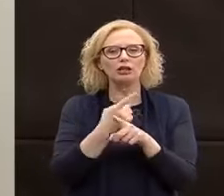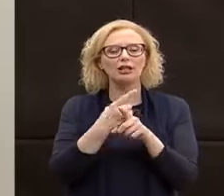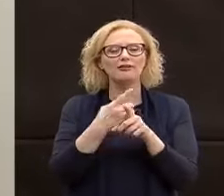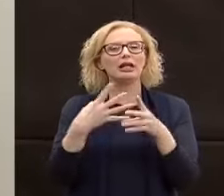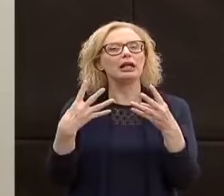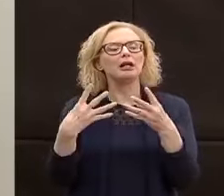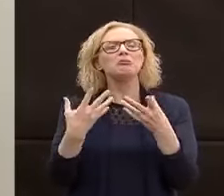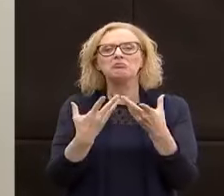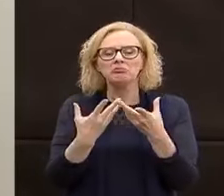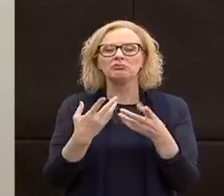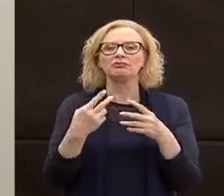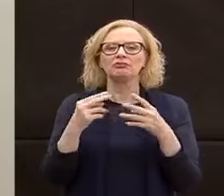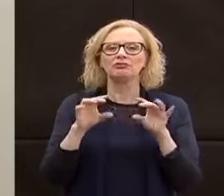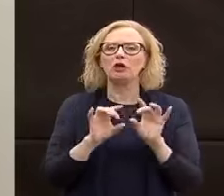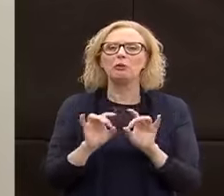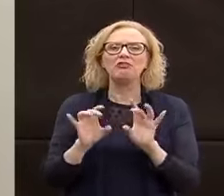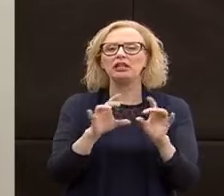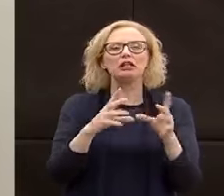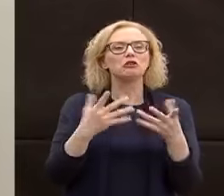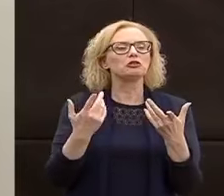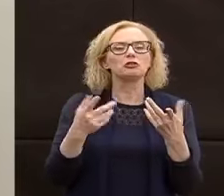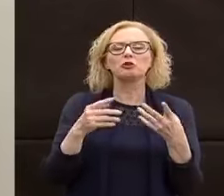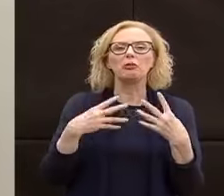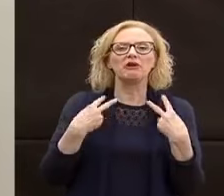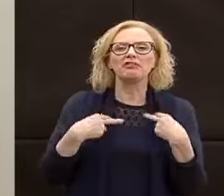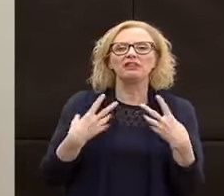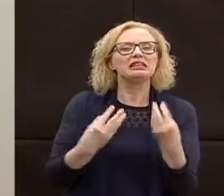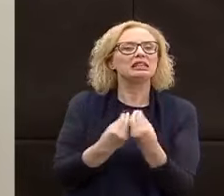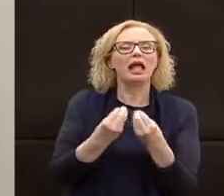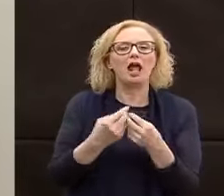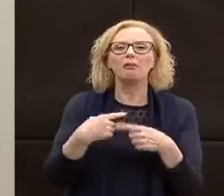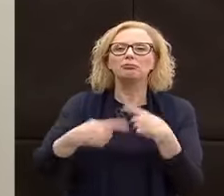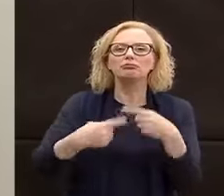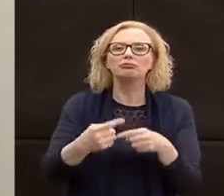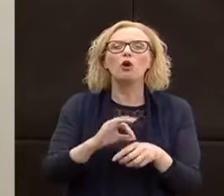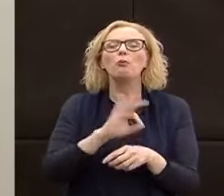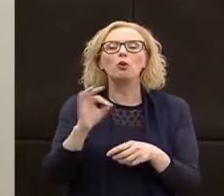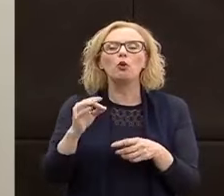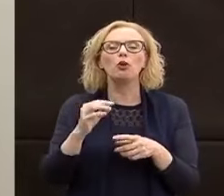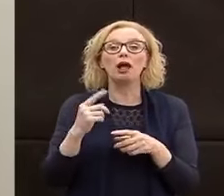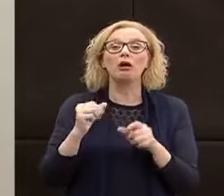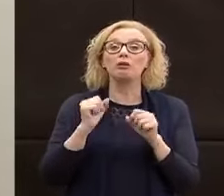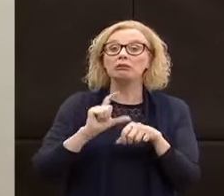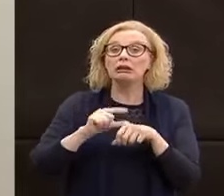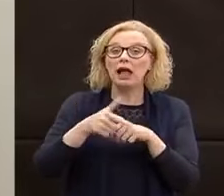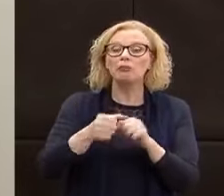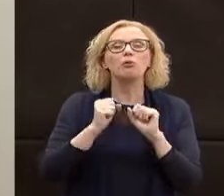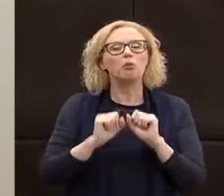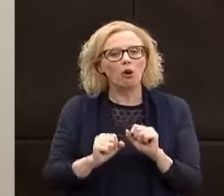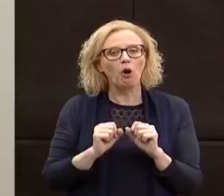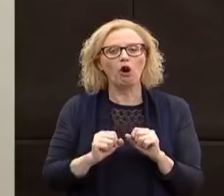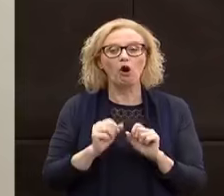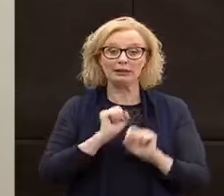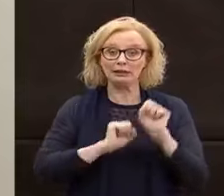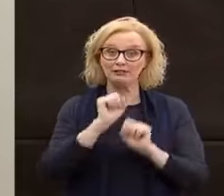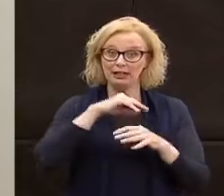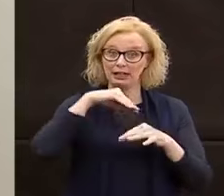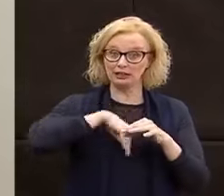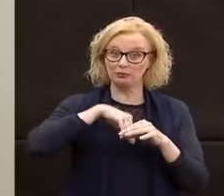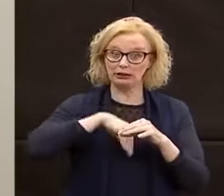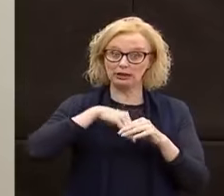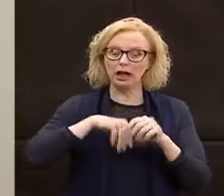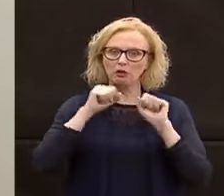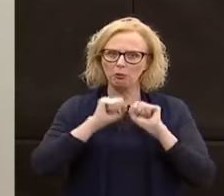con il virus oppure se poco o dopo le loro difese immunitarie riescono a distruggerlo, a